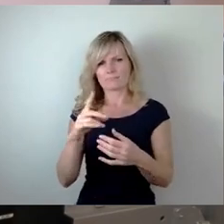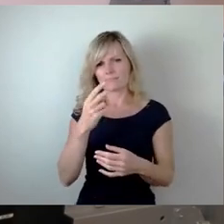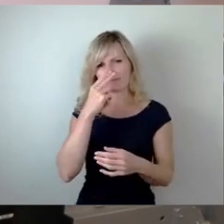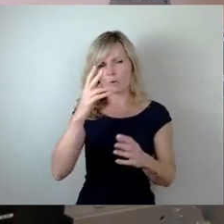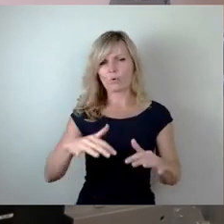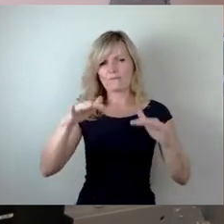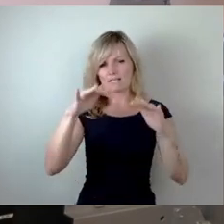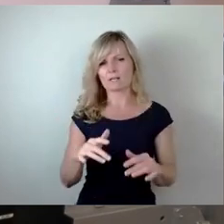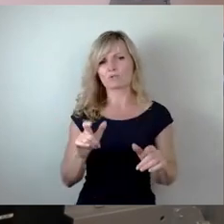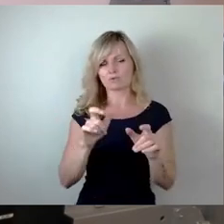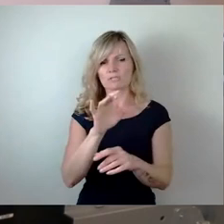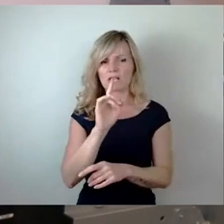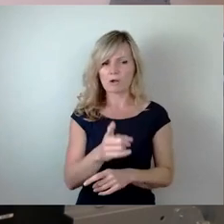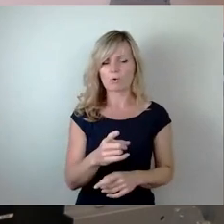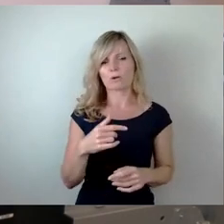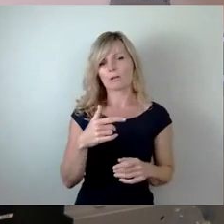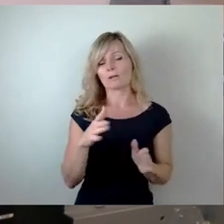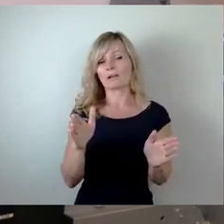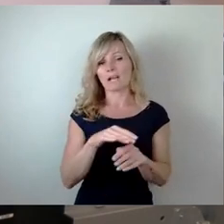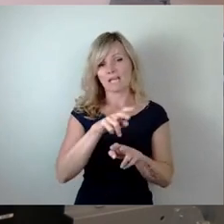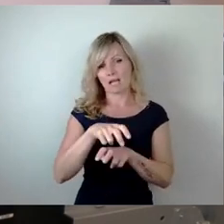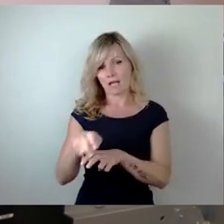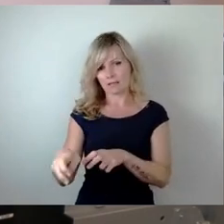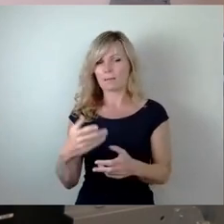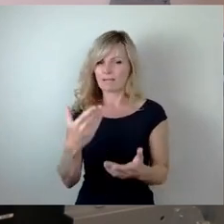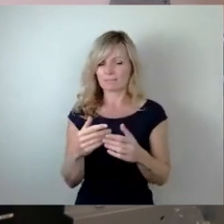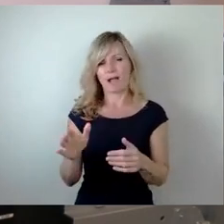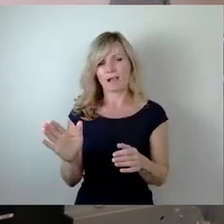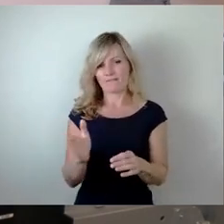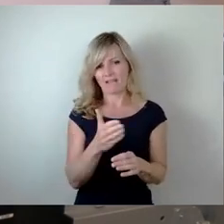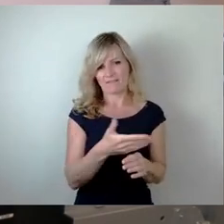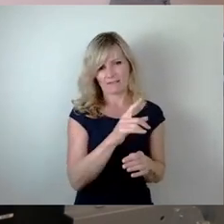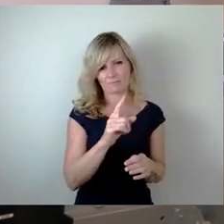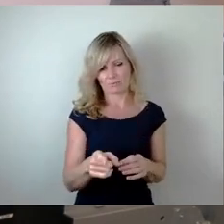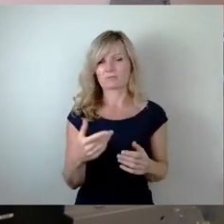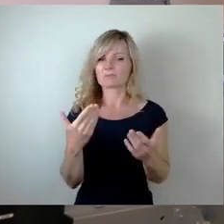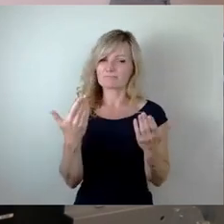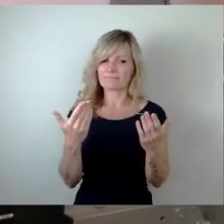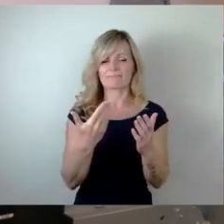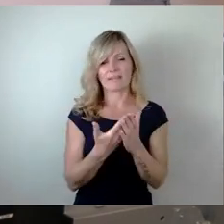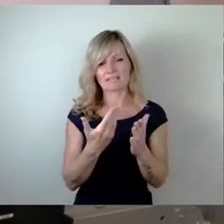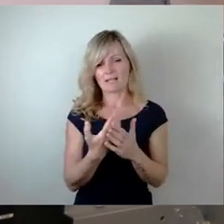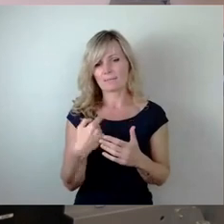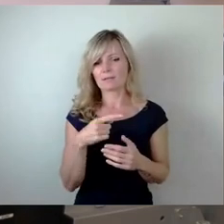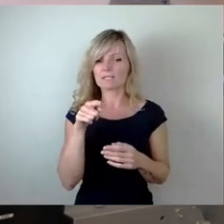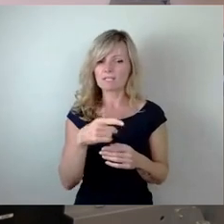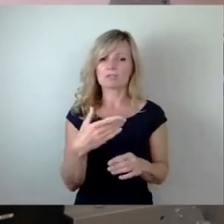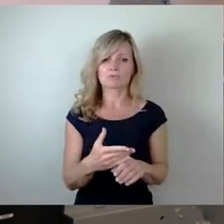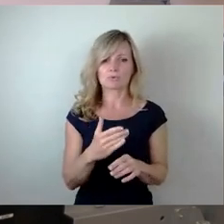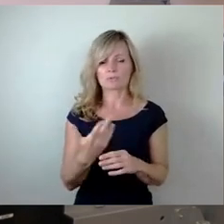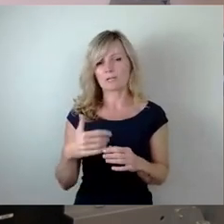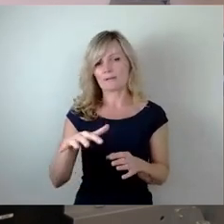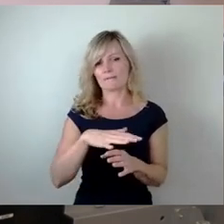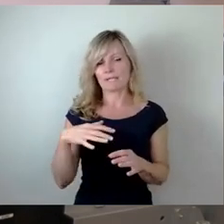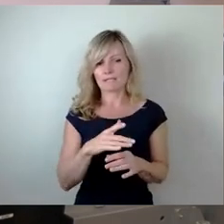Hier wissen wir doch jetzt schon, dass es Veränderungen geben muss. Nach unserer Auffassung muss es auch möglich sein, hier bereits die entsprechenden Flächen in